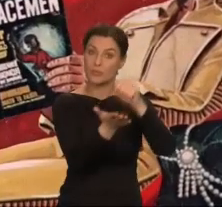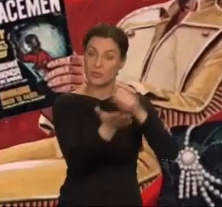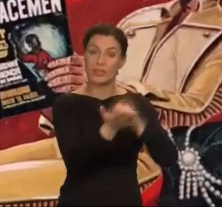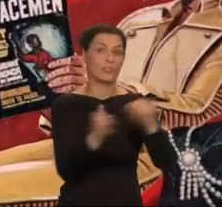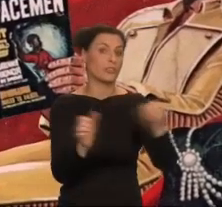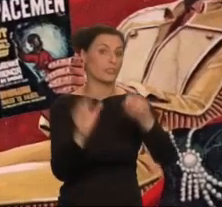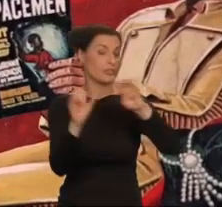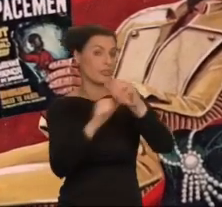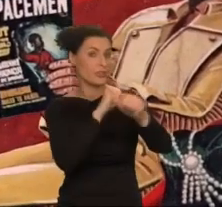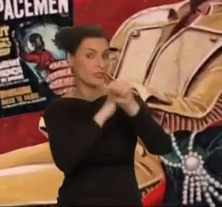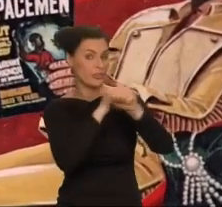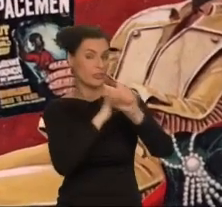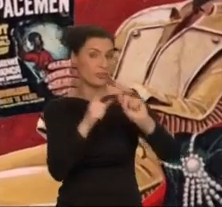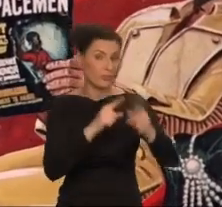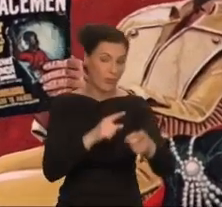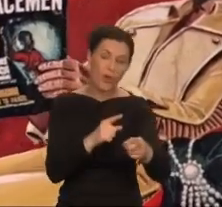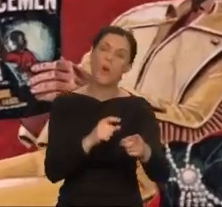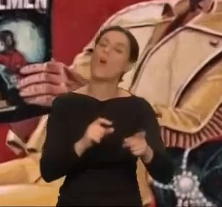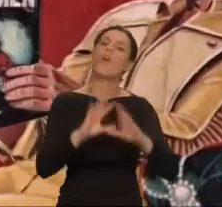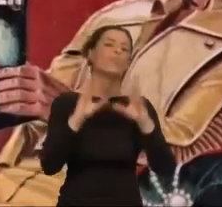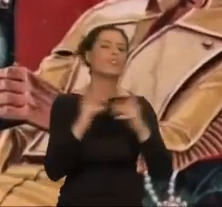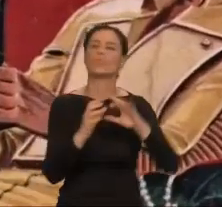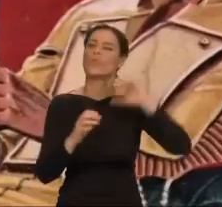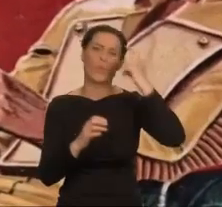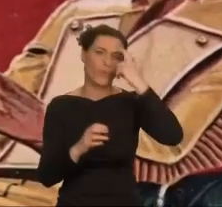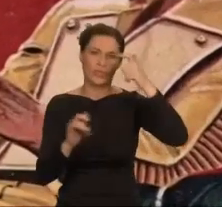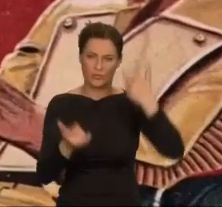60., fantastyka kręciła się wokół mężczyzn.